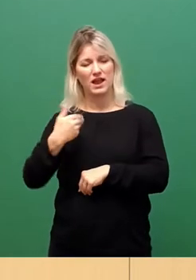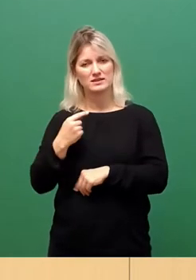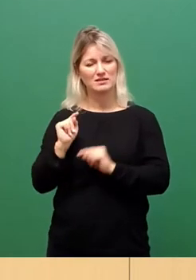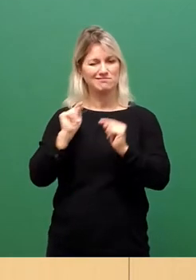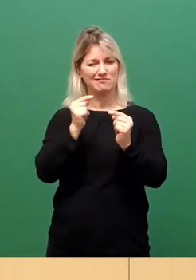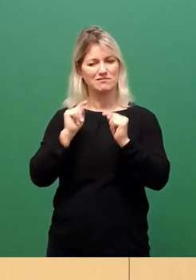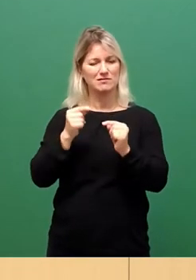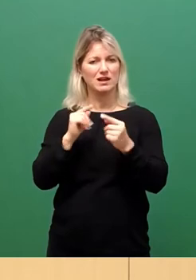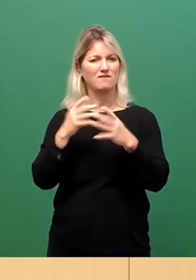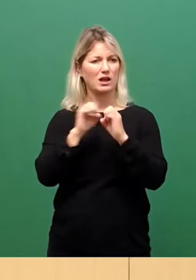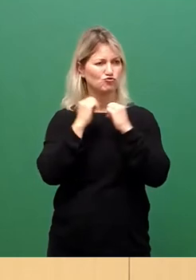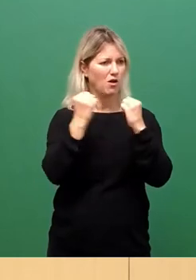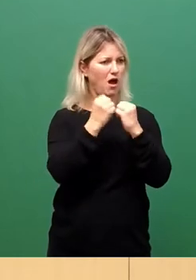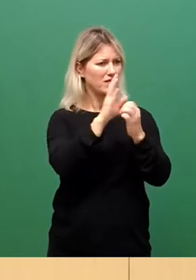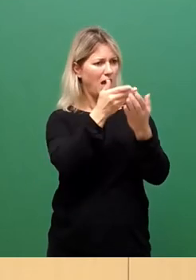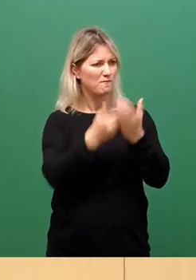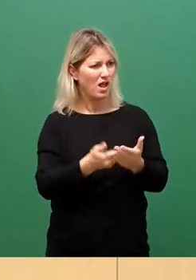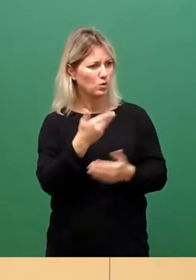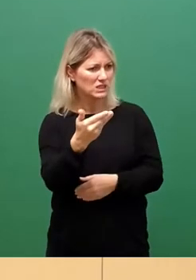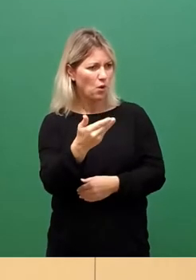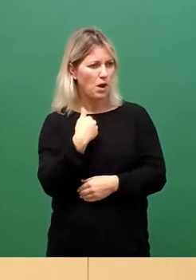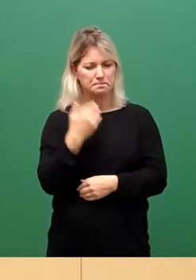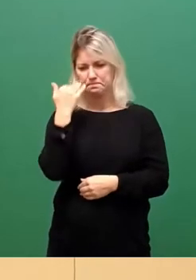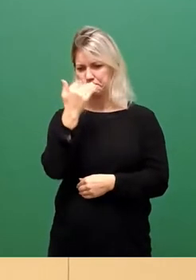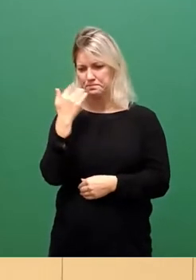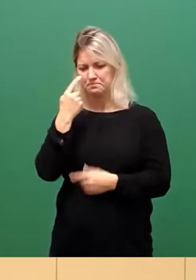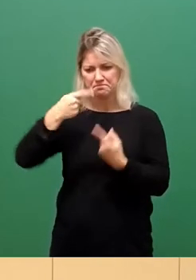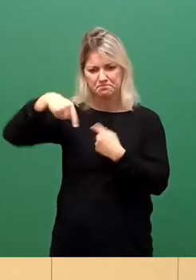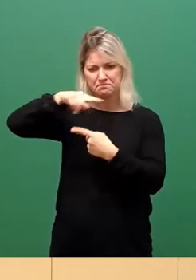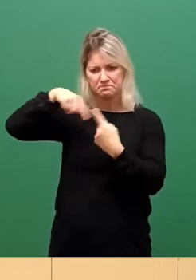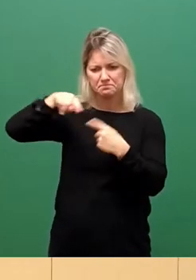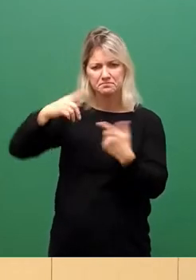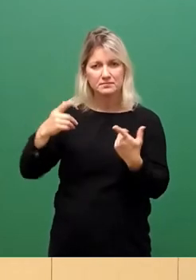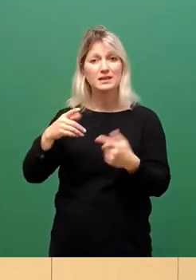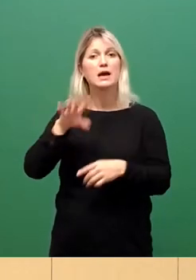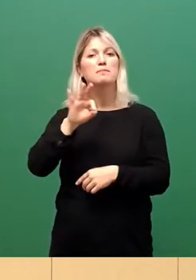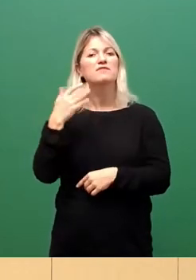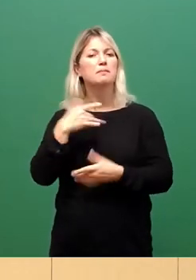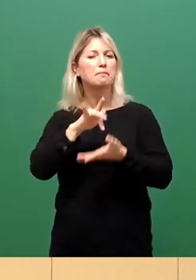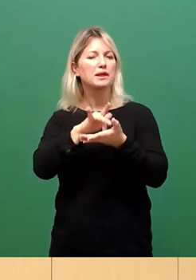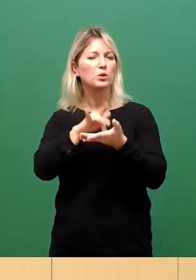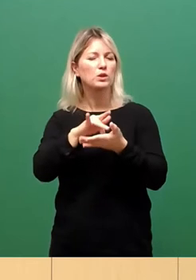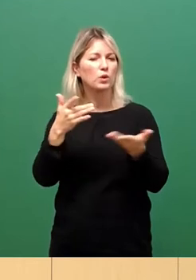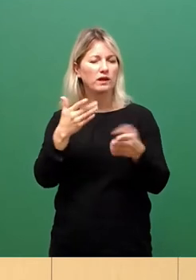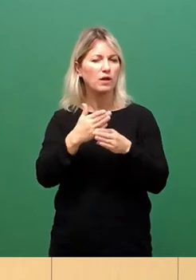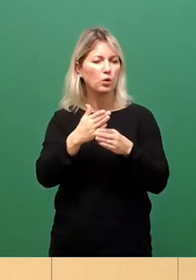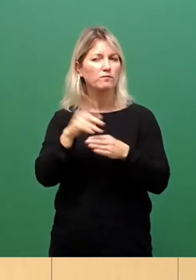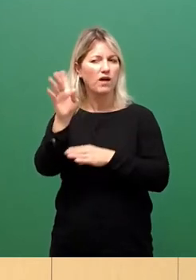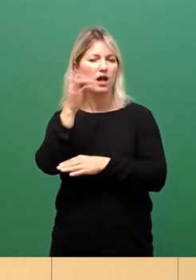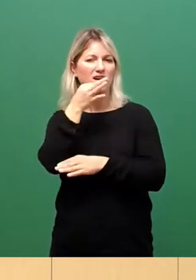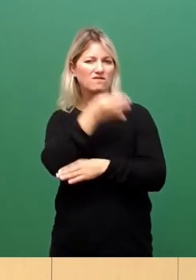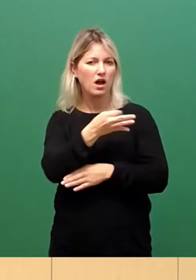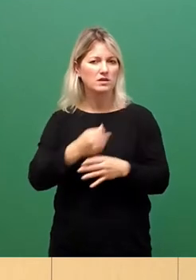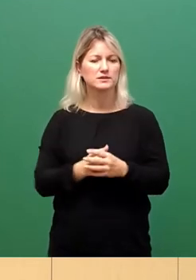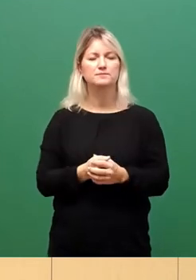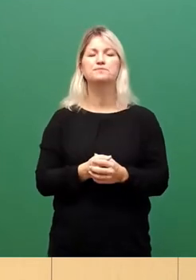auseinandergesetzt. Ich will vielleicht, weil Sie es angesprochen haben, zur Begründung noch ganz kurz dazu erneut ausführen. Es ist